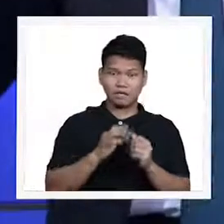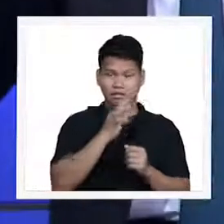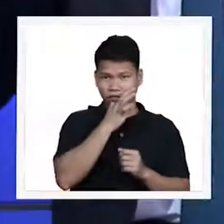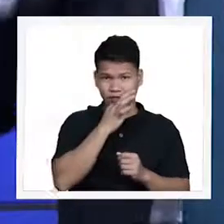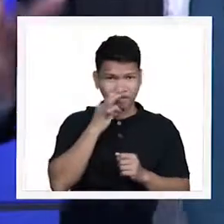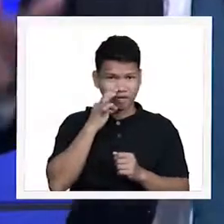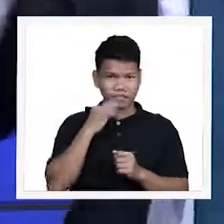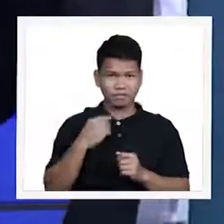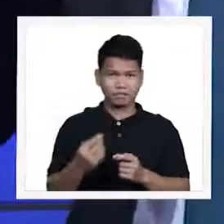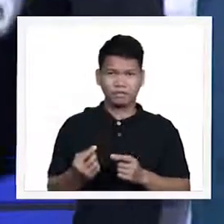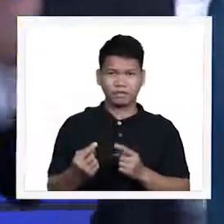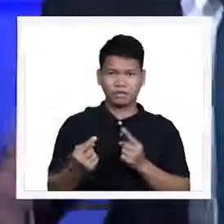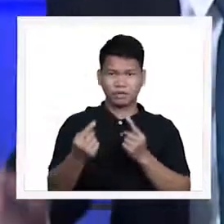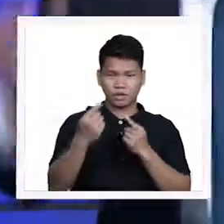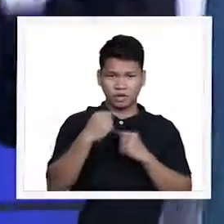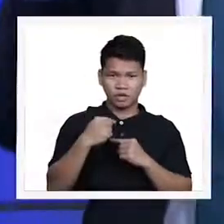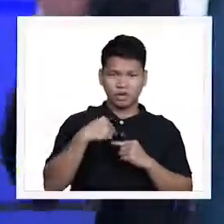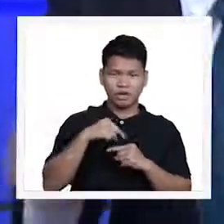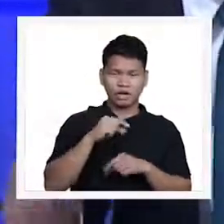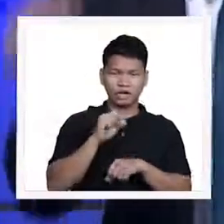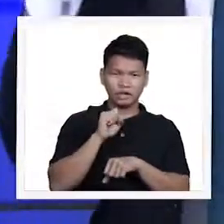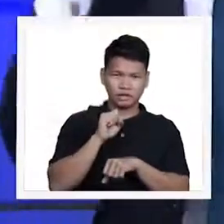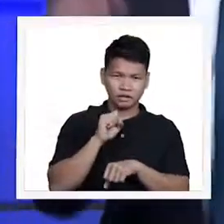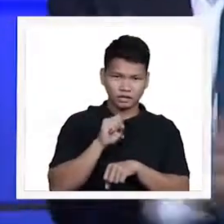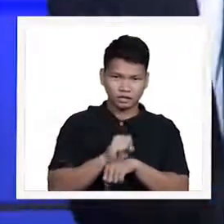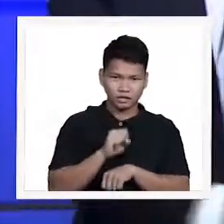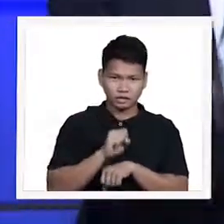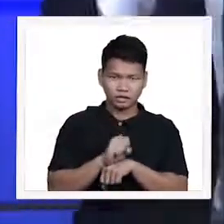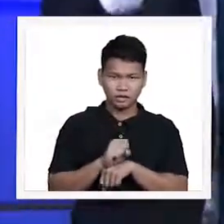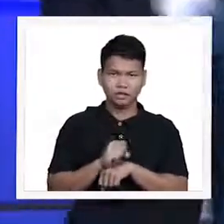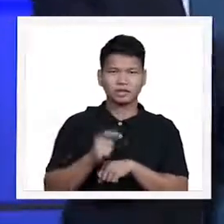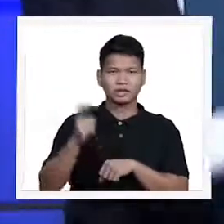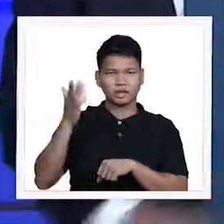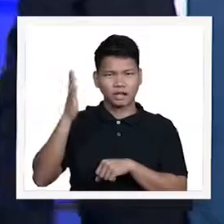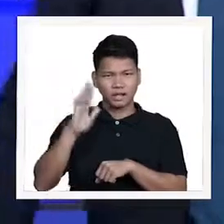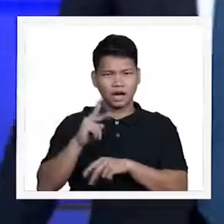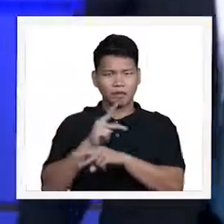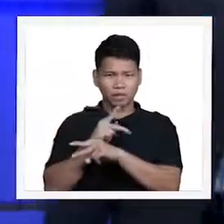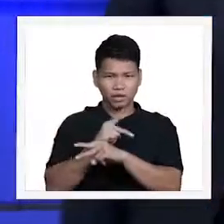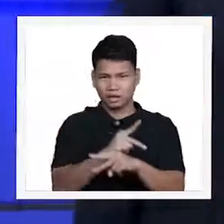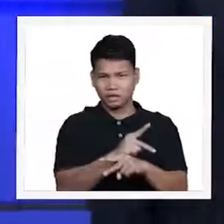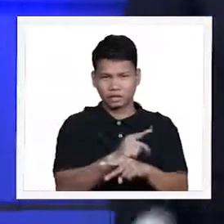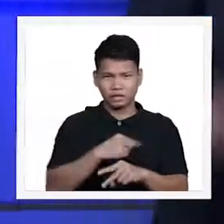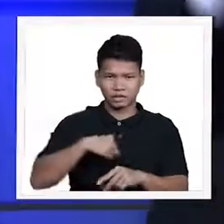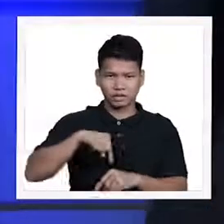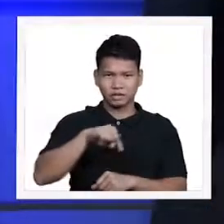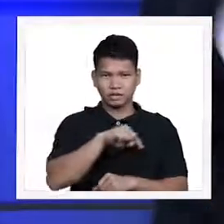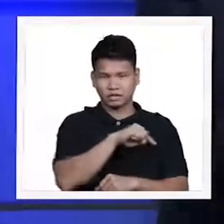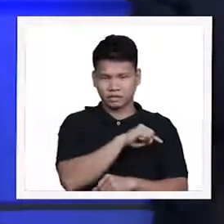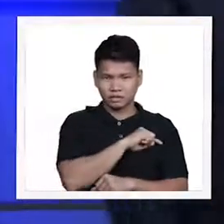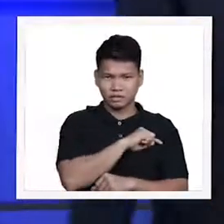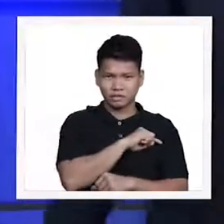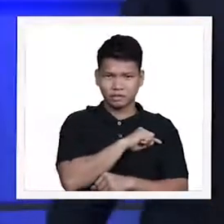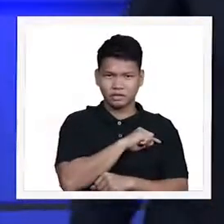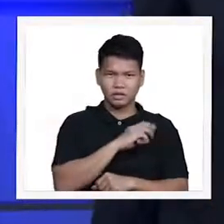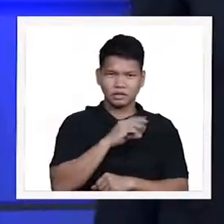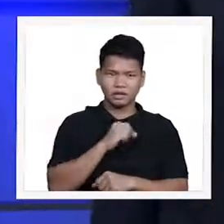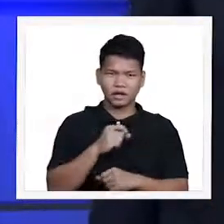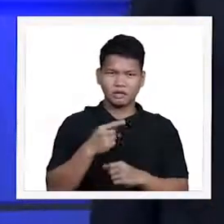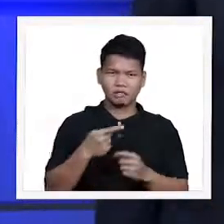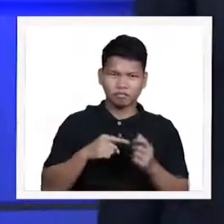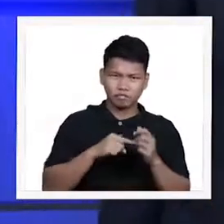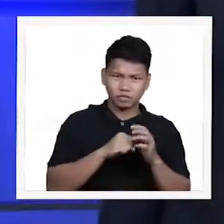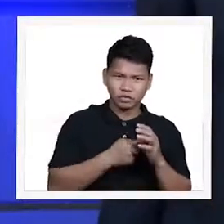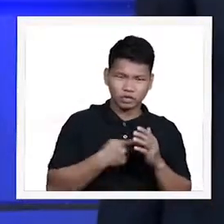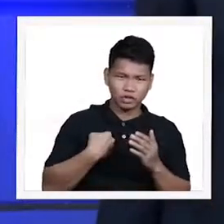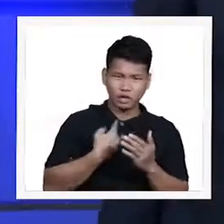of our trust and our faith God will protect us and the source of our